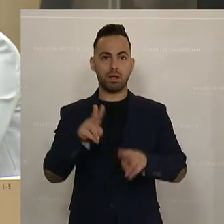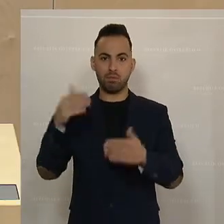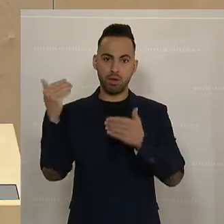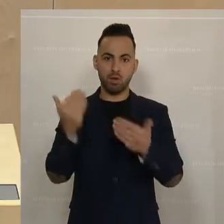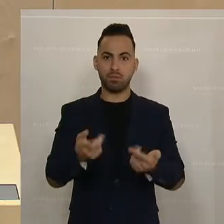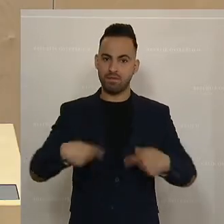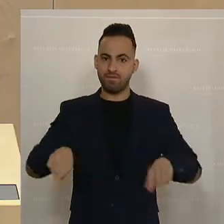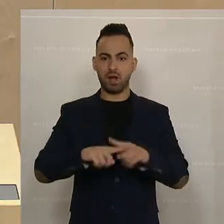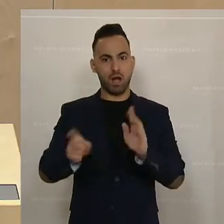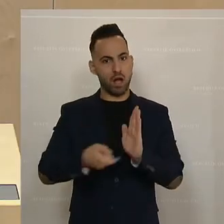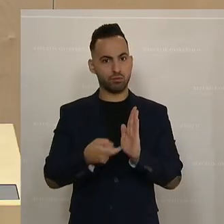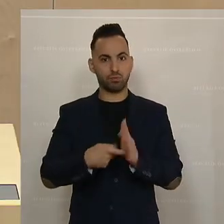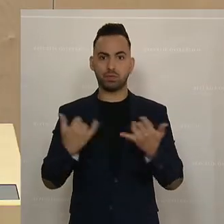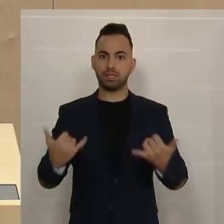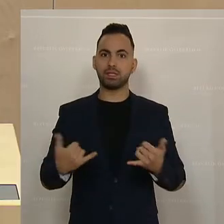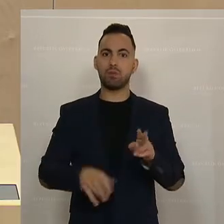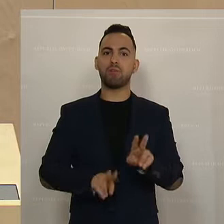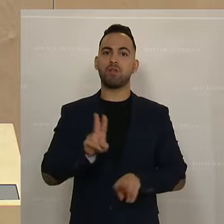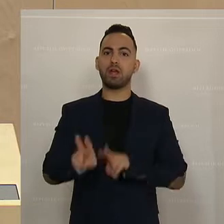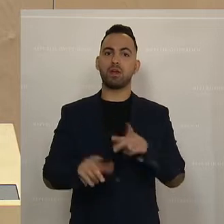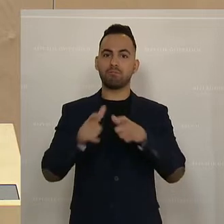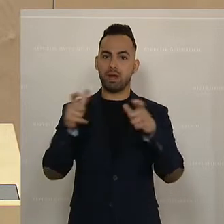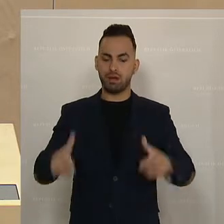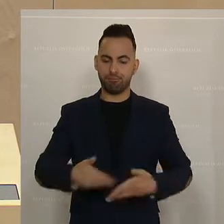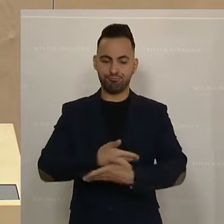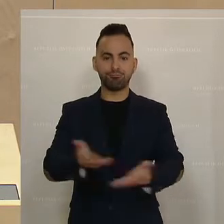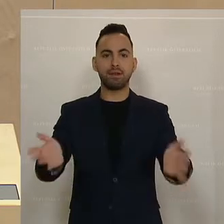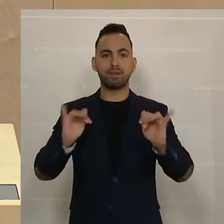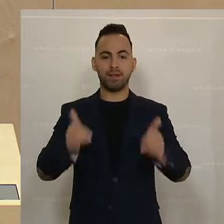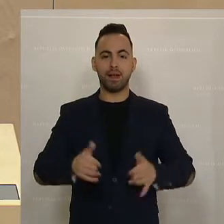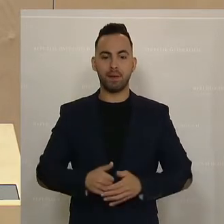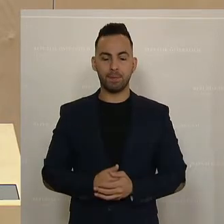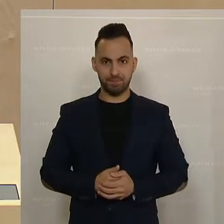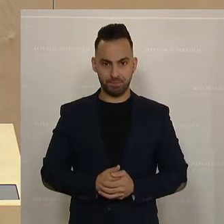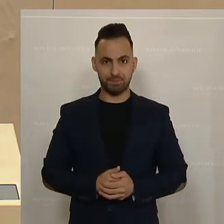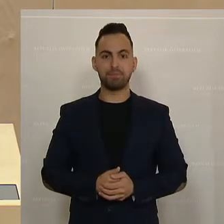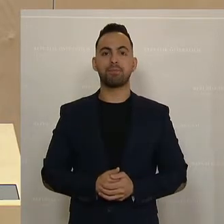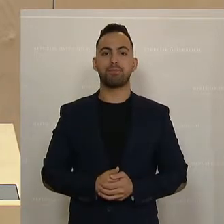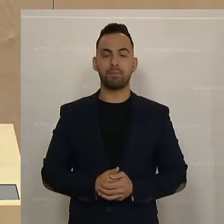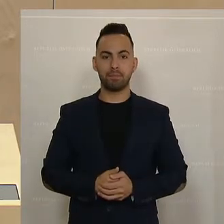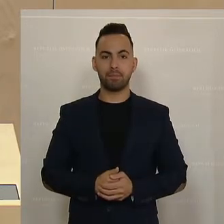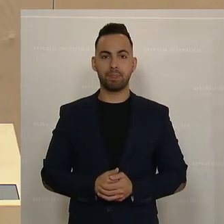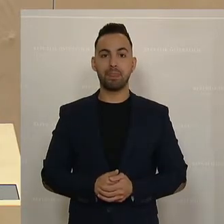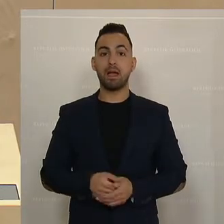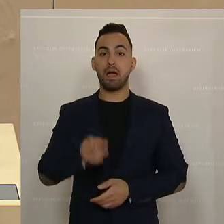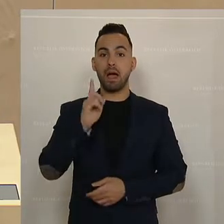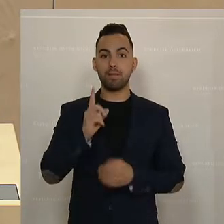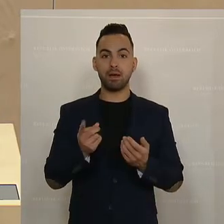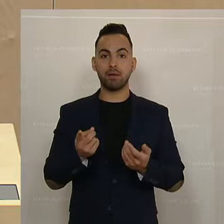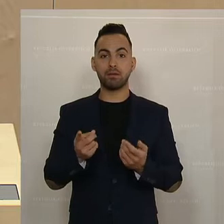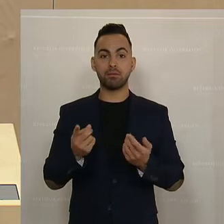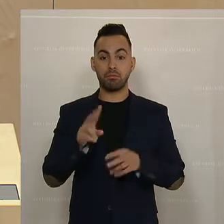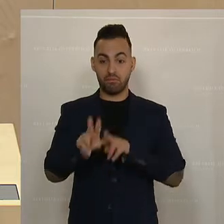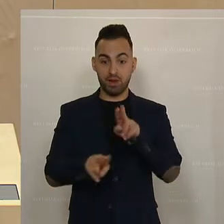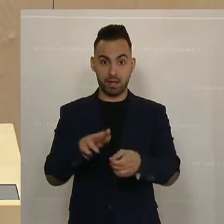Anspruch, das lösen wir mit diesem Pflegepaket ein. Es geht aber in seiner Wirkung über den direkten Bereich der Pflege natürlich